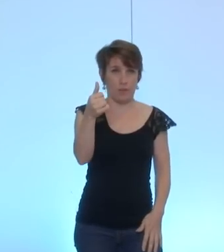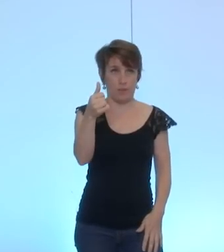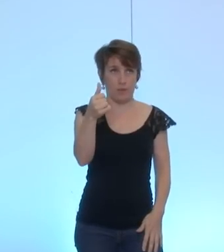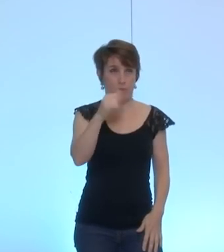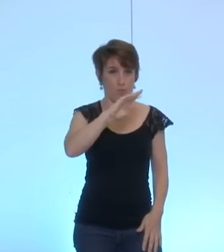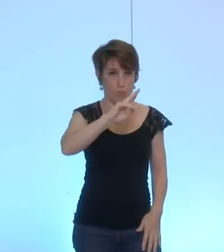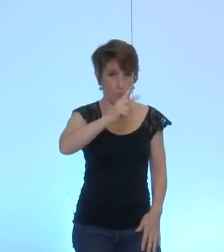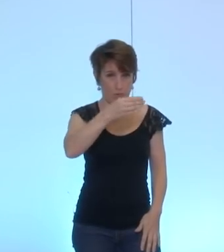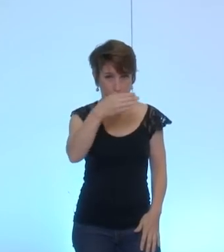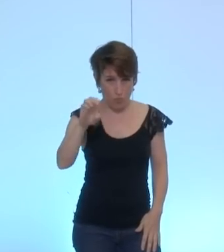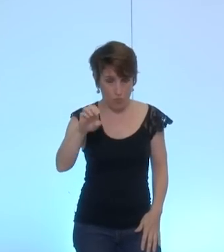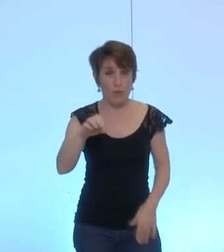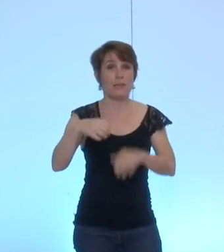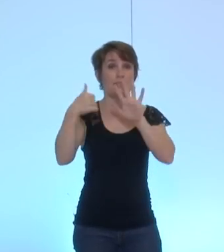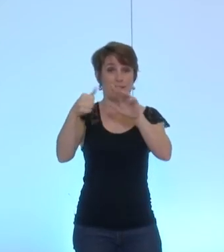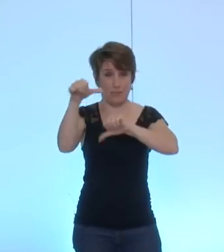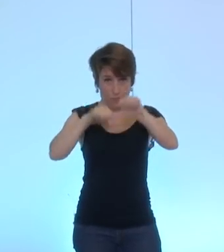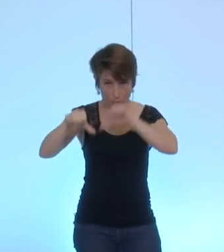21 PME, 6 laboratoires,